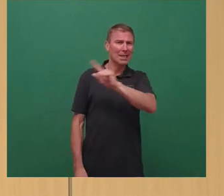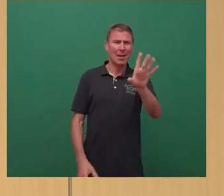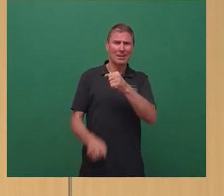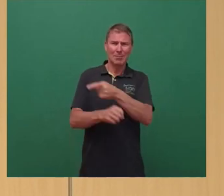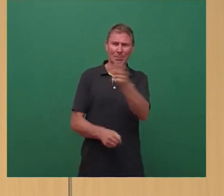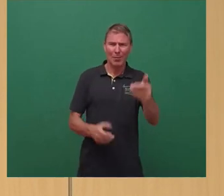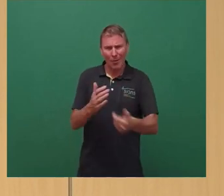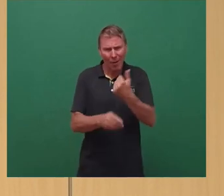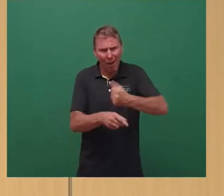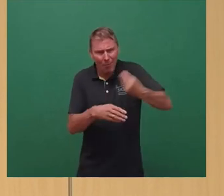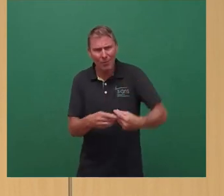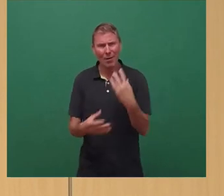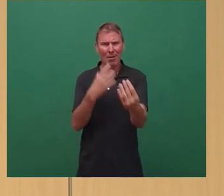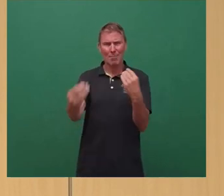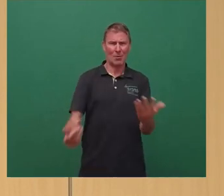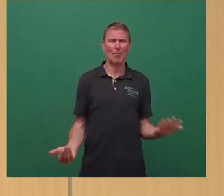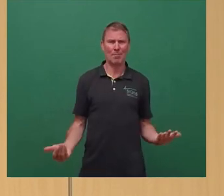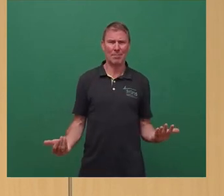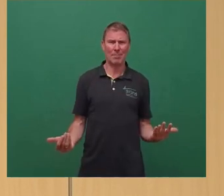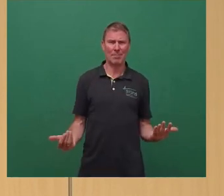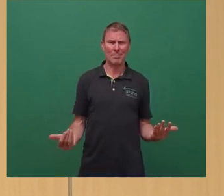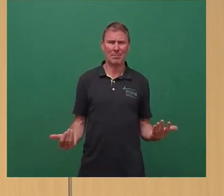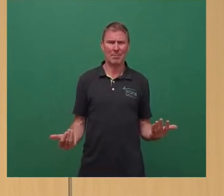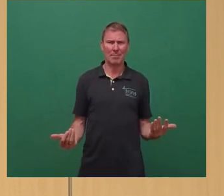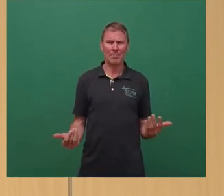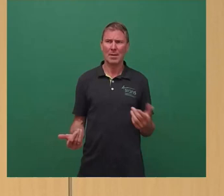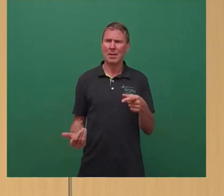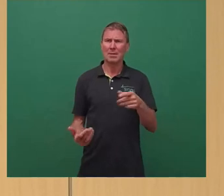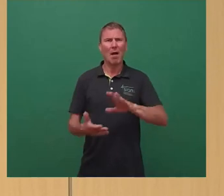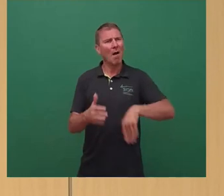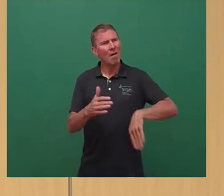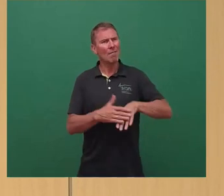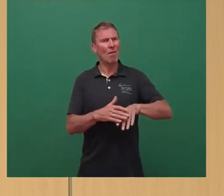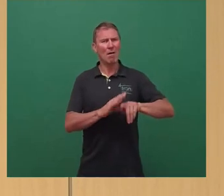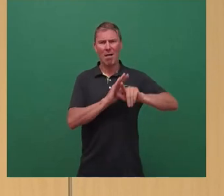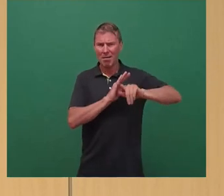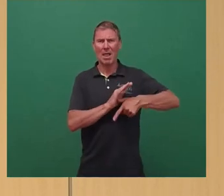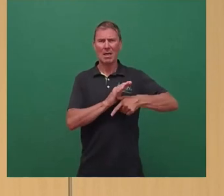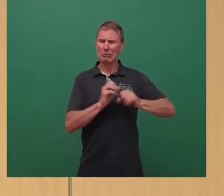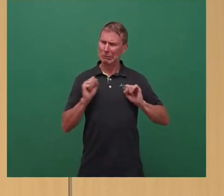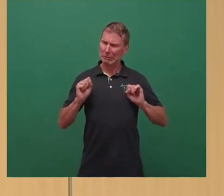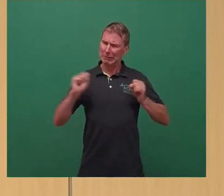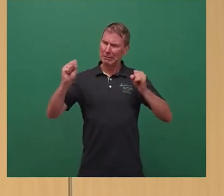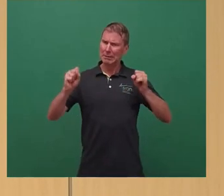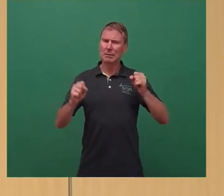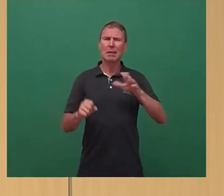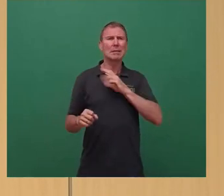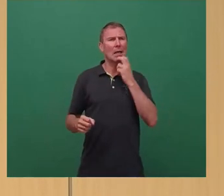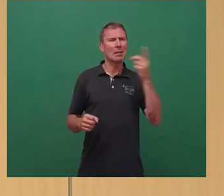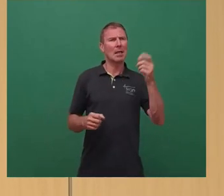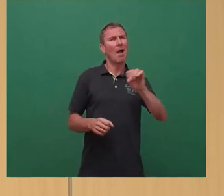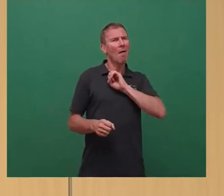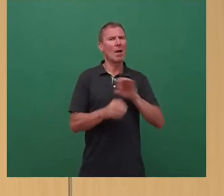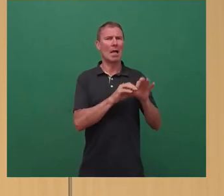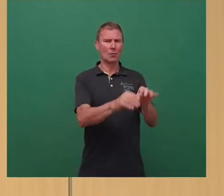Arbeitsvertrag bekommen und stehen mit voller Kraft dahinter, um dieses Unternehmen erfolgreich zu führen. Das ist die